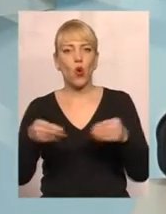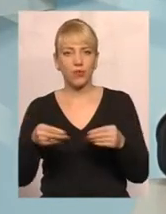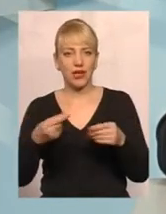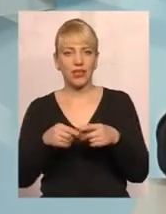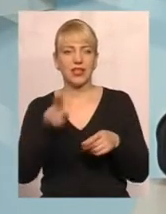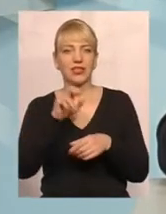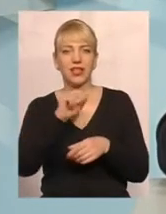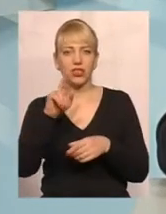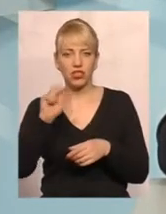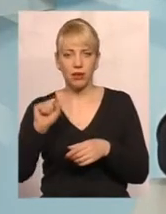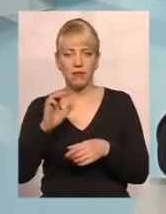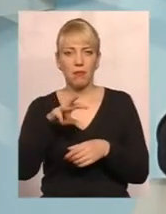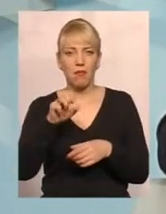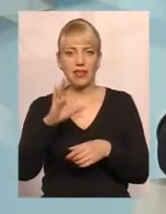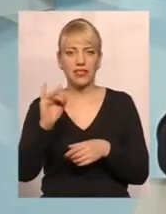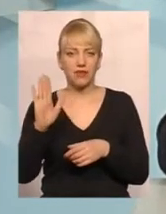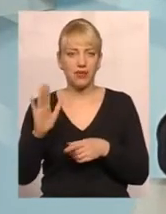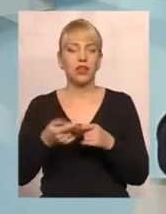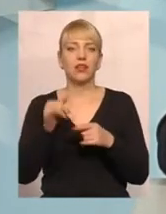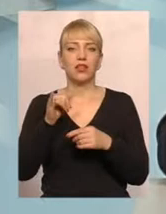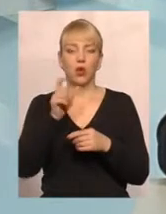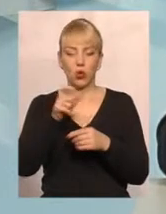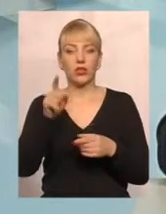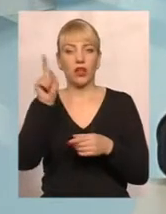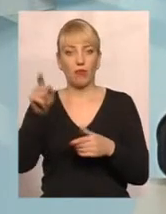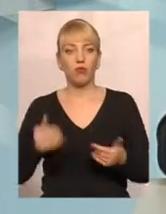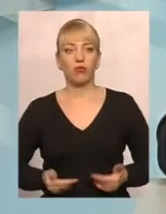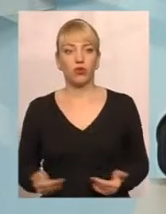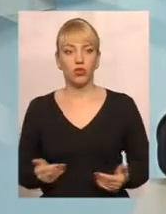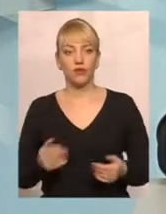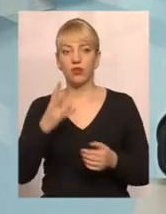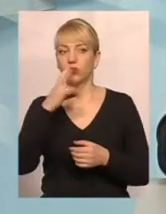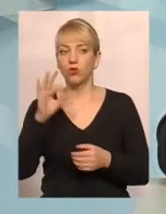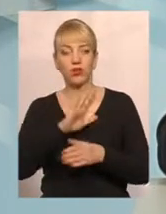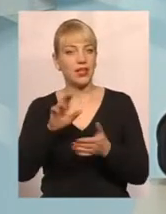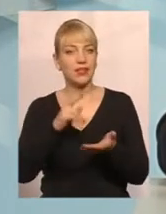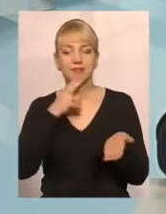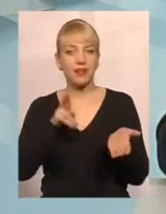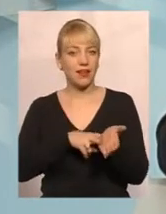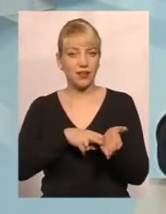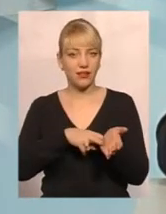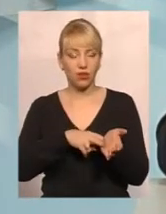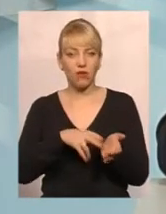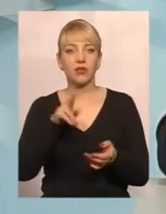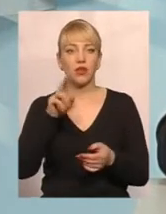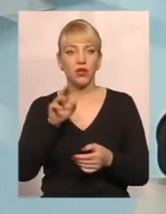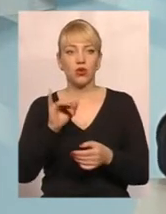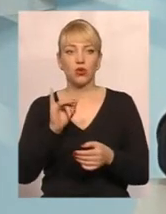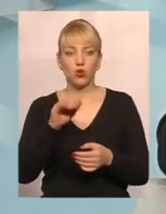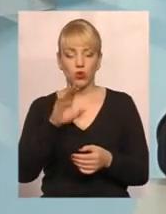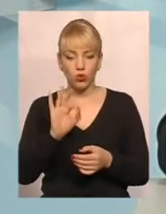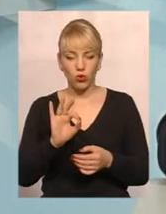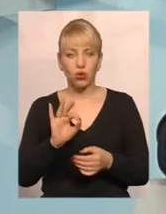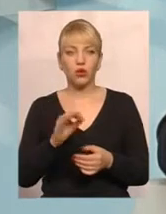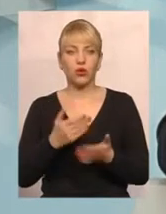проживають там, але не зареєстровані, тому призначте субсидію, хоча і